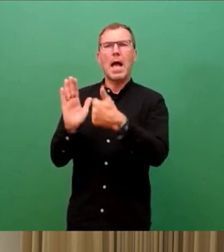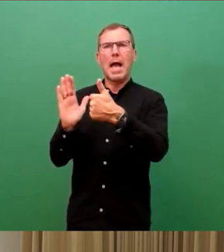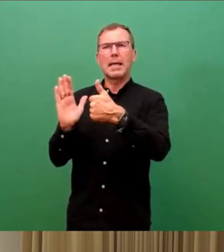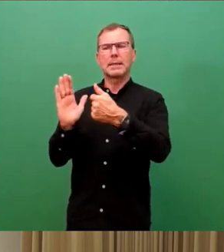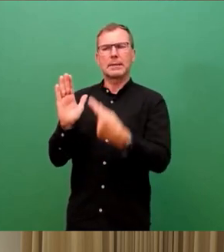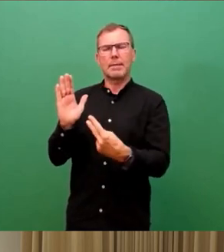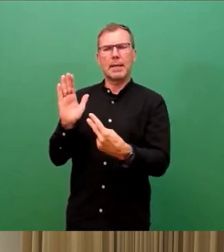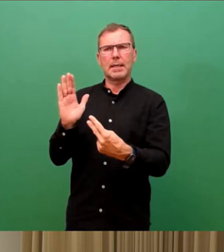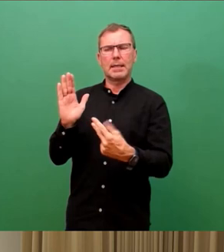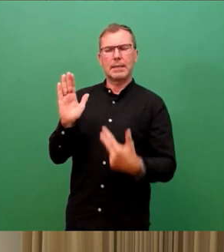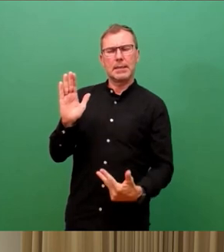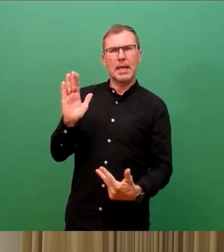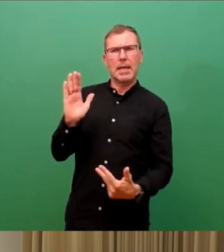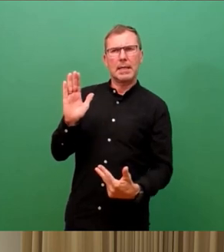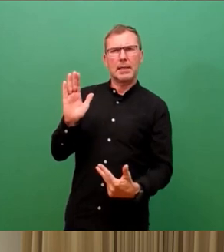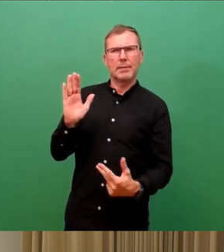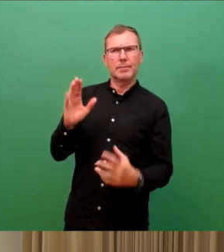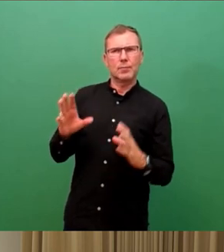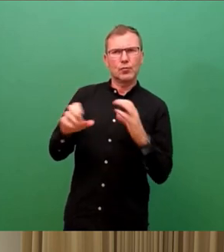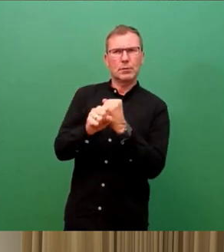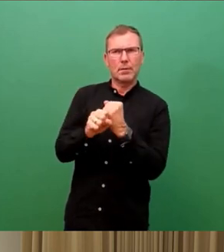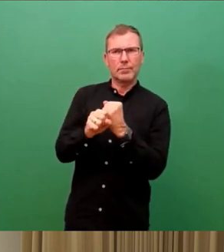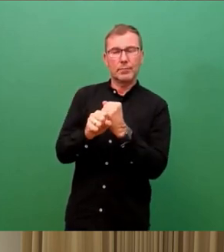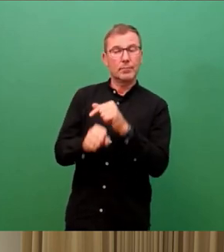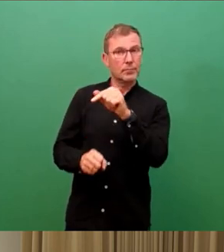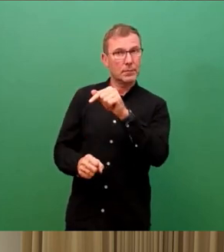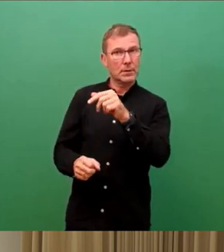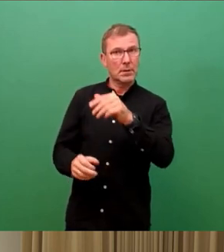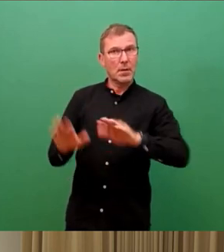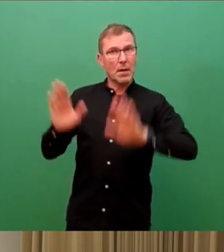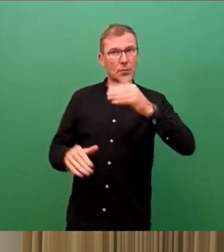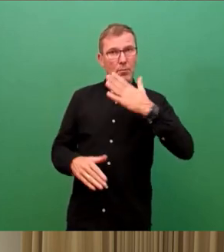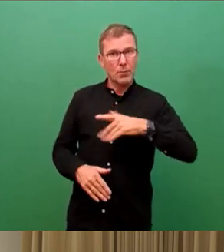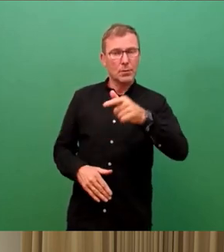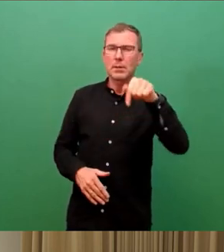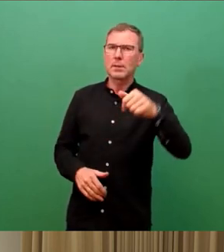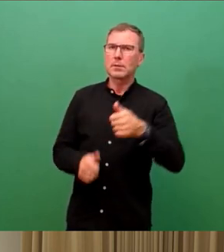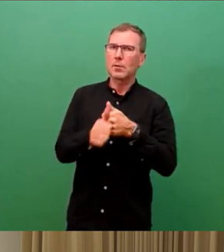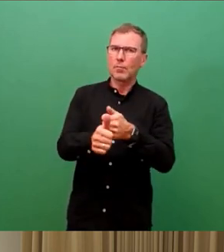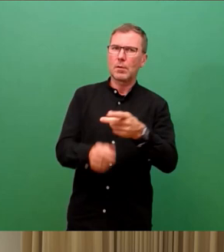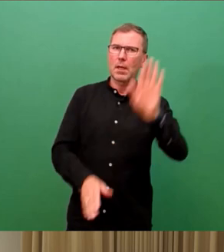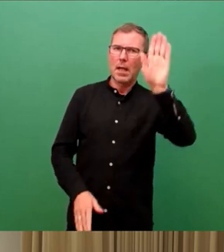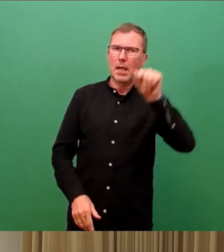und mal 3. Wer diesem folgen möchte, den bitte ich jetzt um das Stimmzeichen.